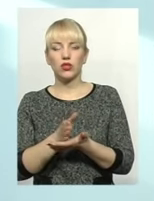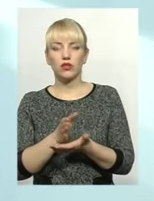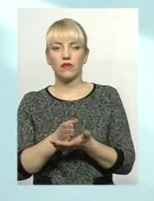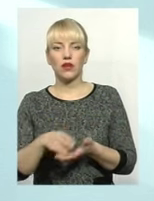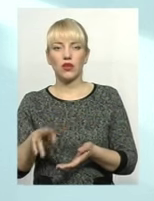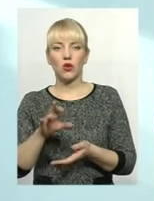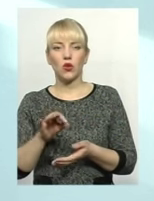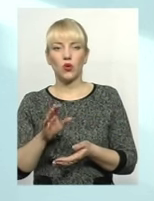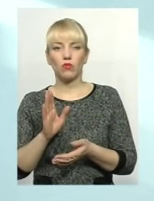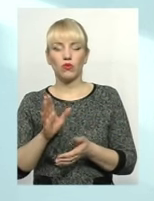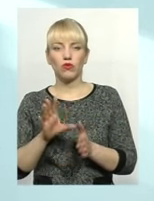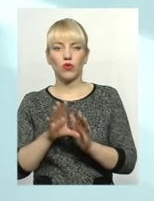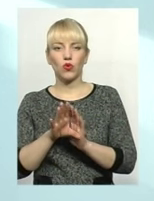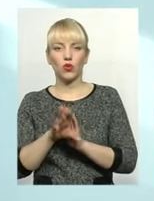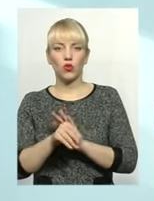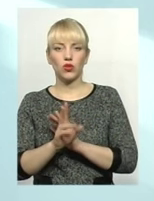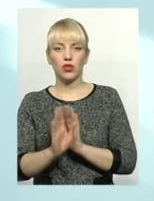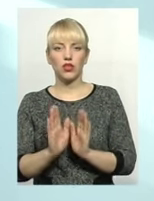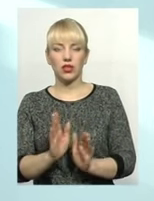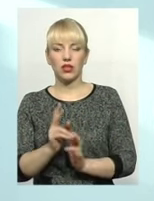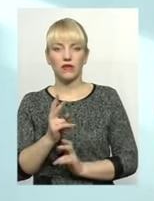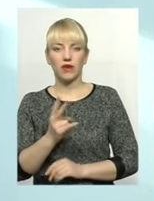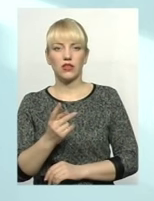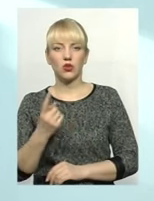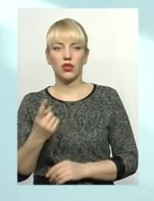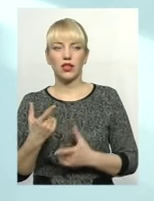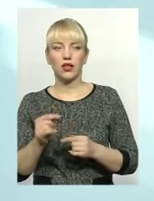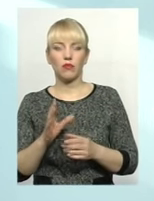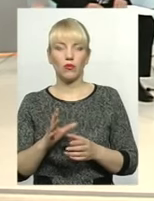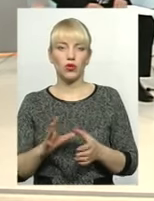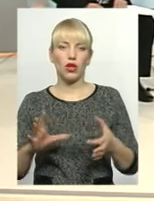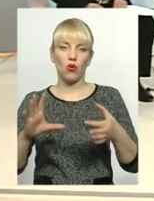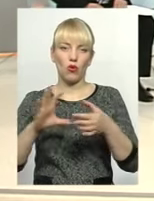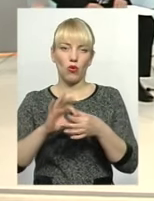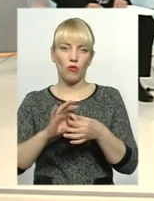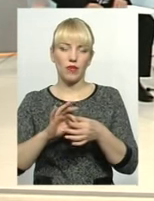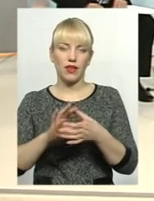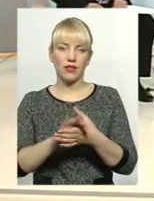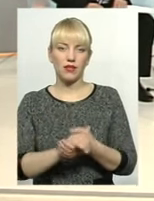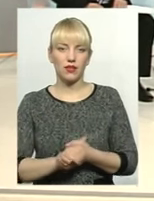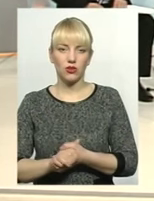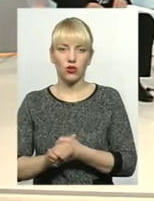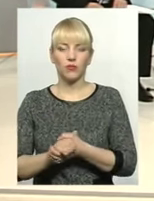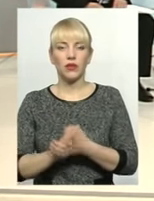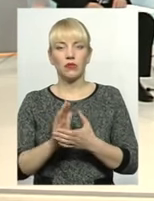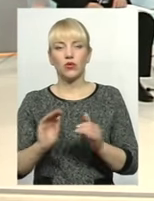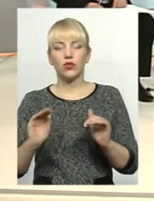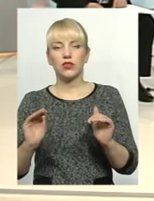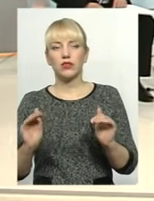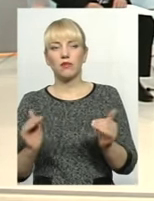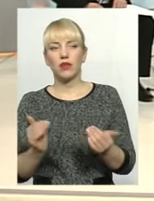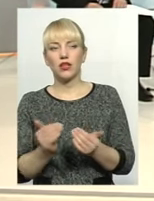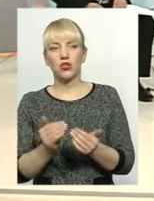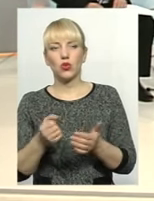мережі буде включено 21. Тобто, де укрупнено, де об'єднано, відповідно, зменшиться до кількості